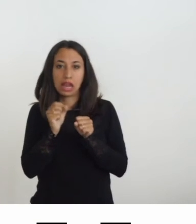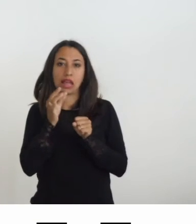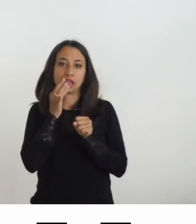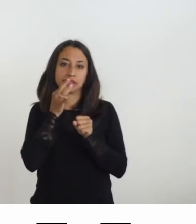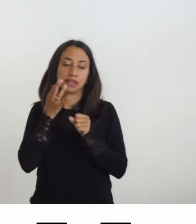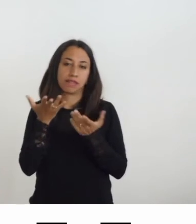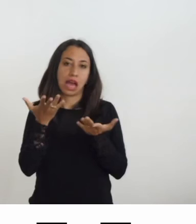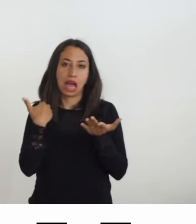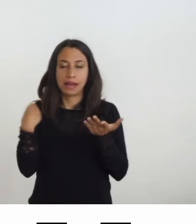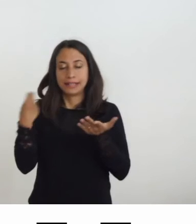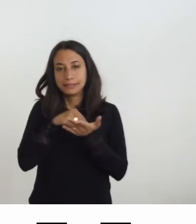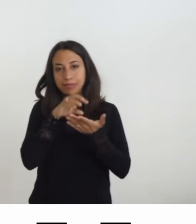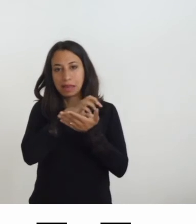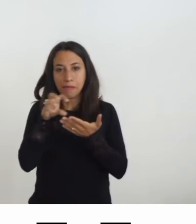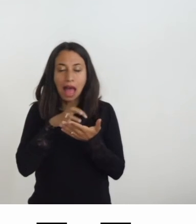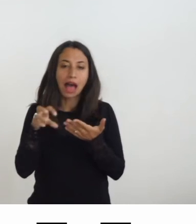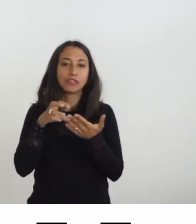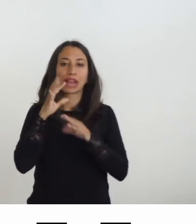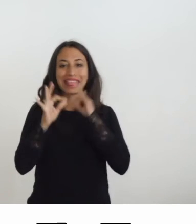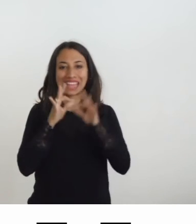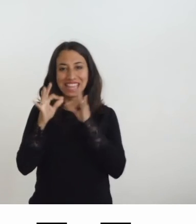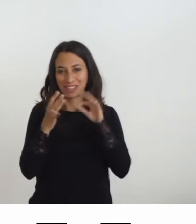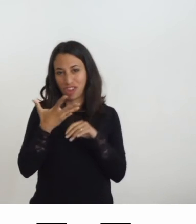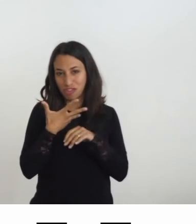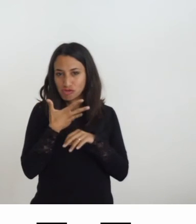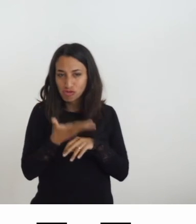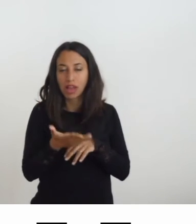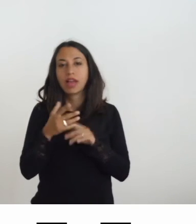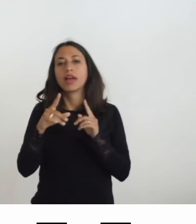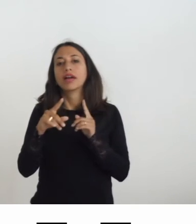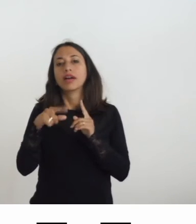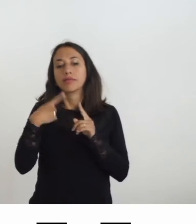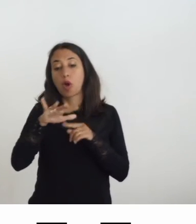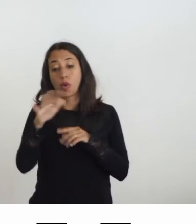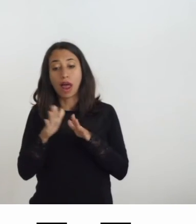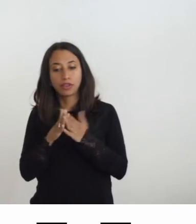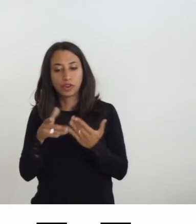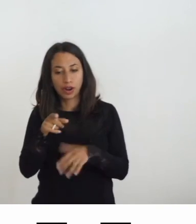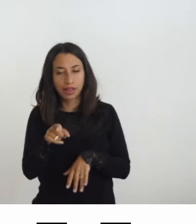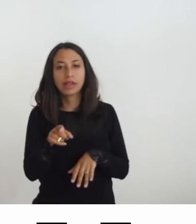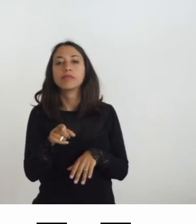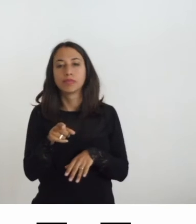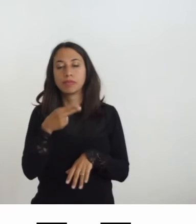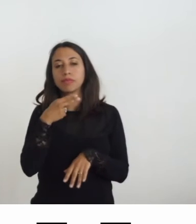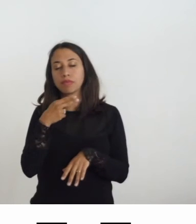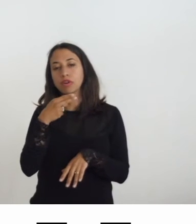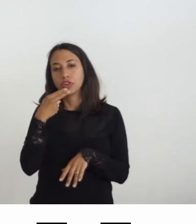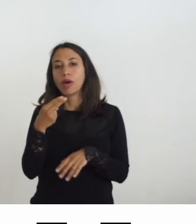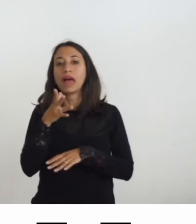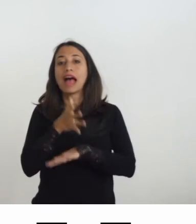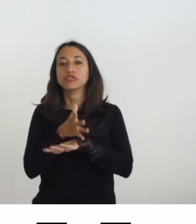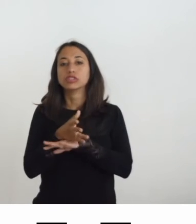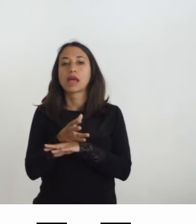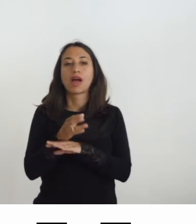immagini alle descrizioni delle immagini e questo secondo sull'accessibilità comunicativa che quindi non solo l